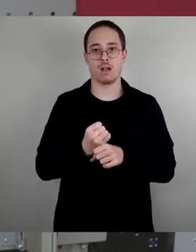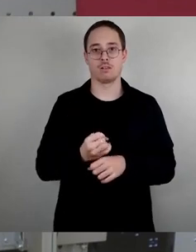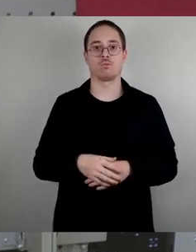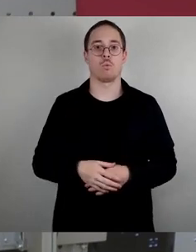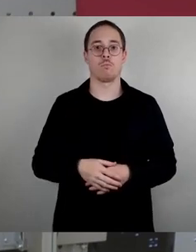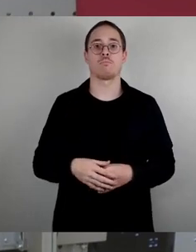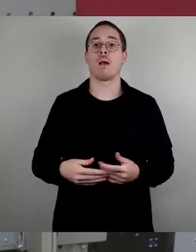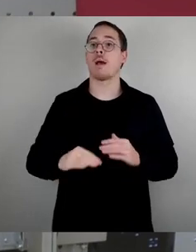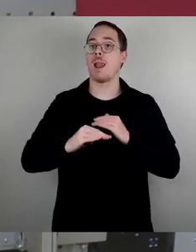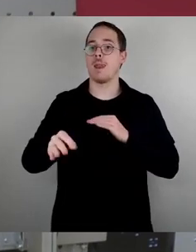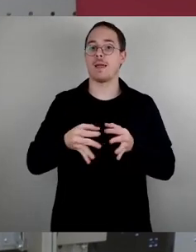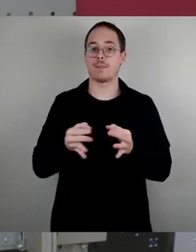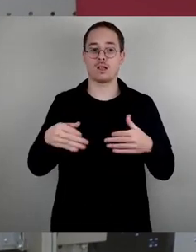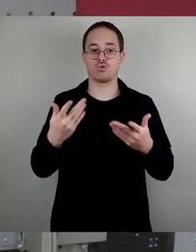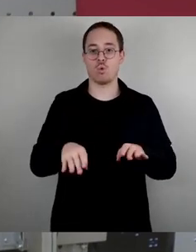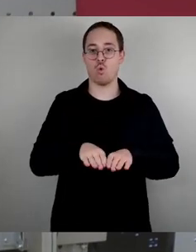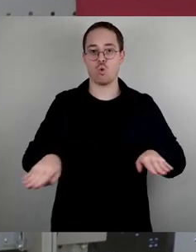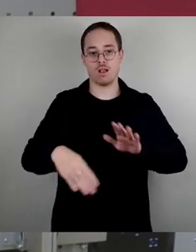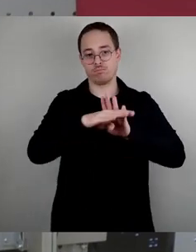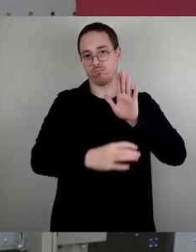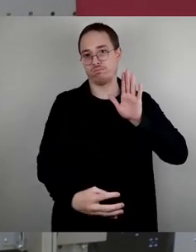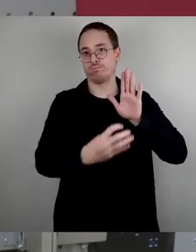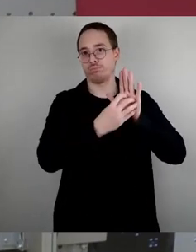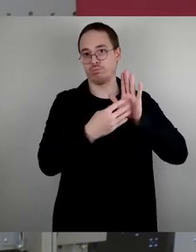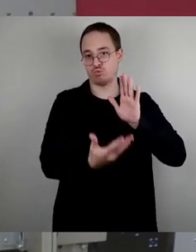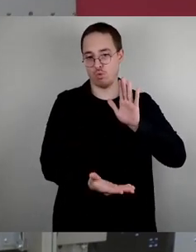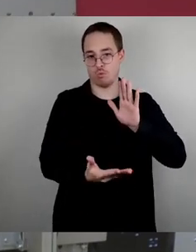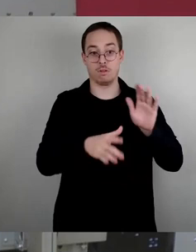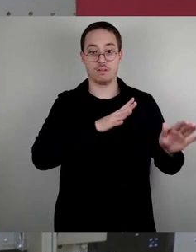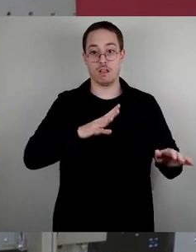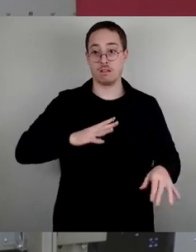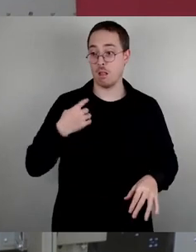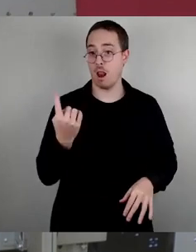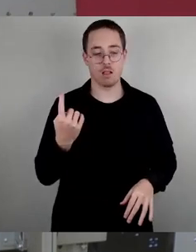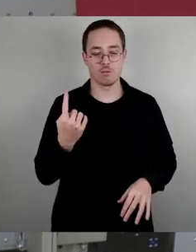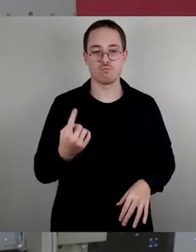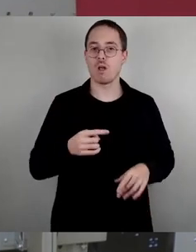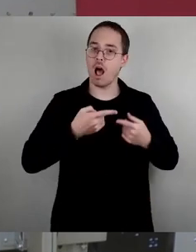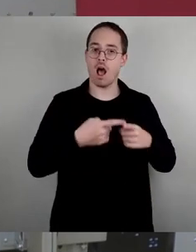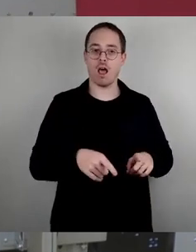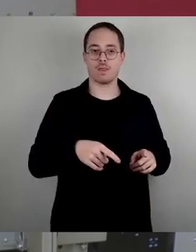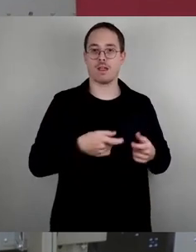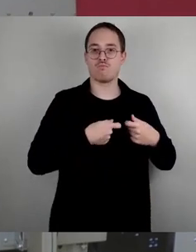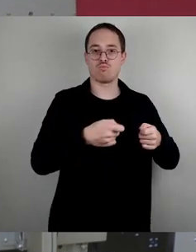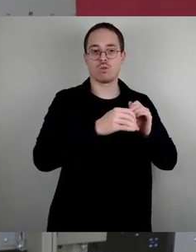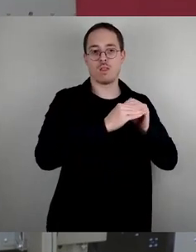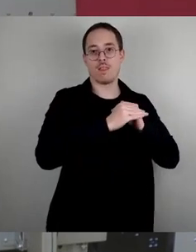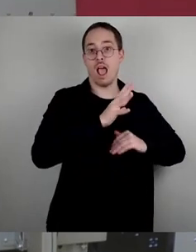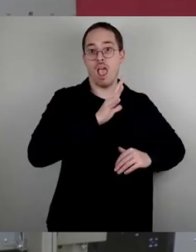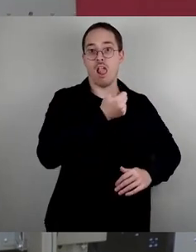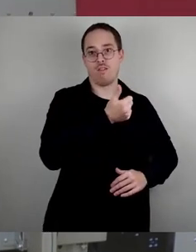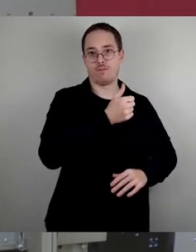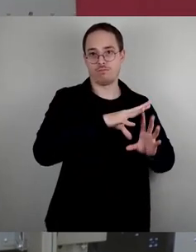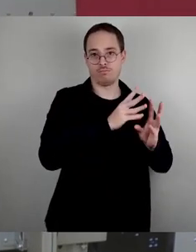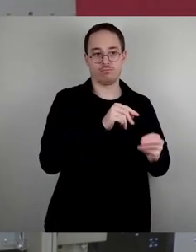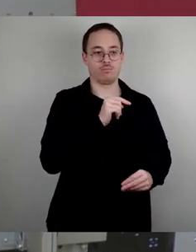in Sachsen. 11 von 16 Bundesländern haben bereits diese Grundlage. Und nach diesem Gesetz können Dresden und Leipzig diese Satzung